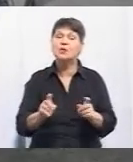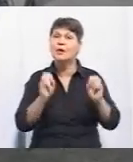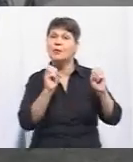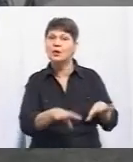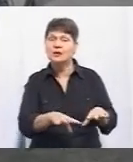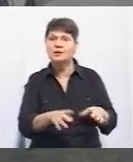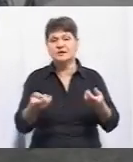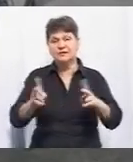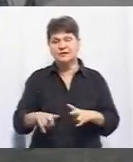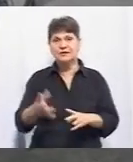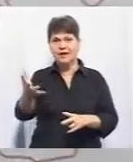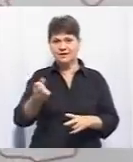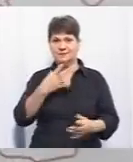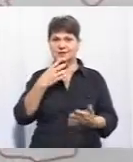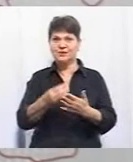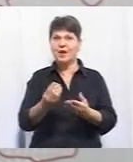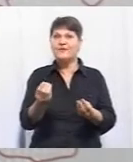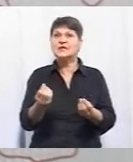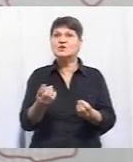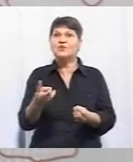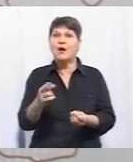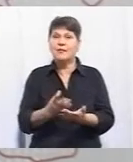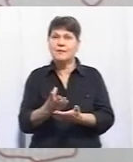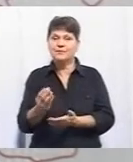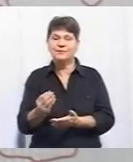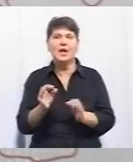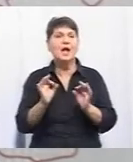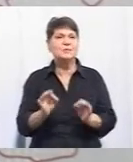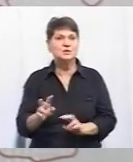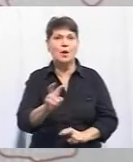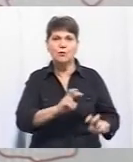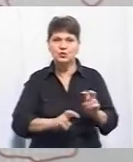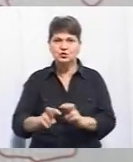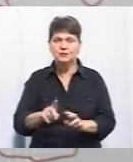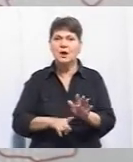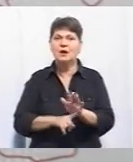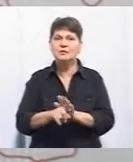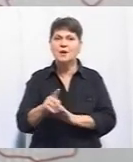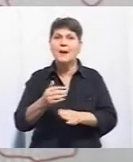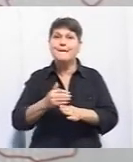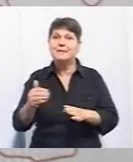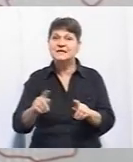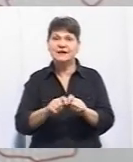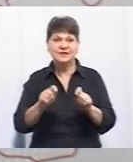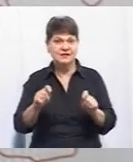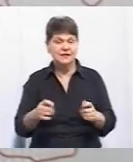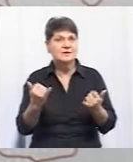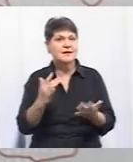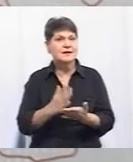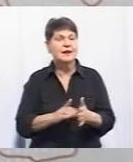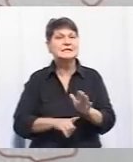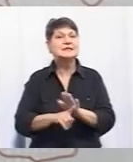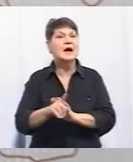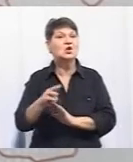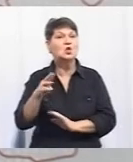візьме це на своє фінансування? Безумовно, пошук фінансування розпочнеться вже після відкриття. Власне, зараз це є стартова точка. У нас є